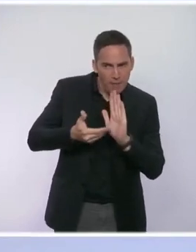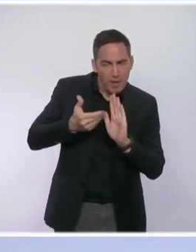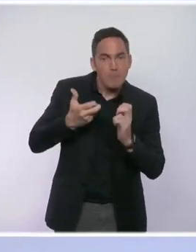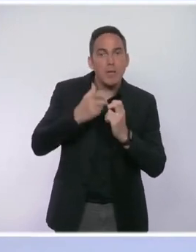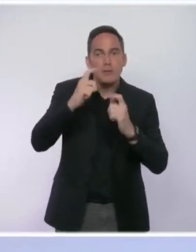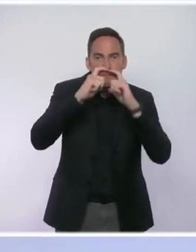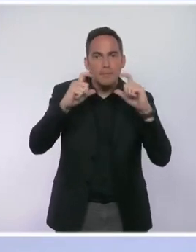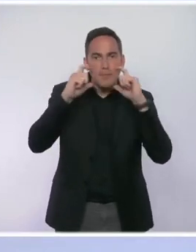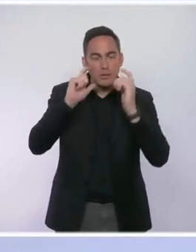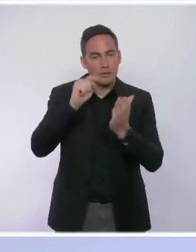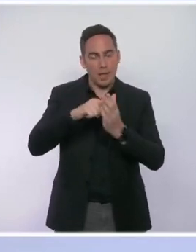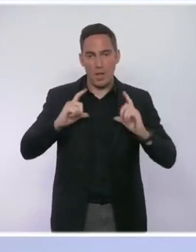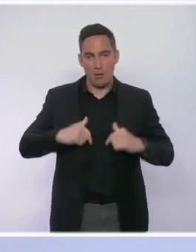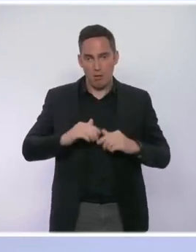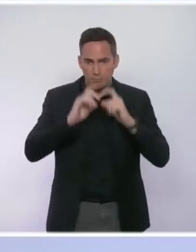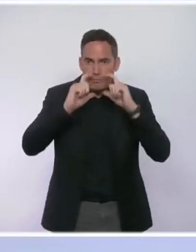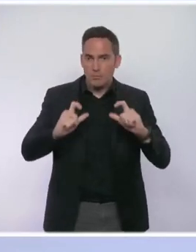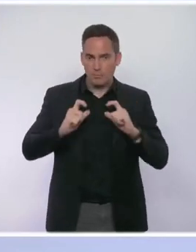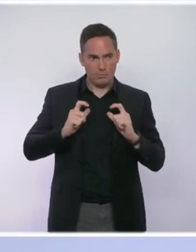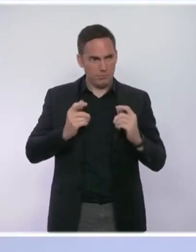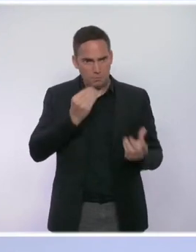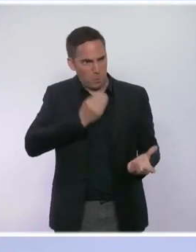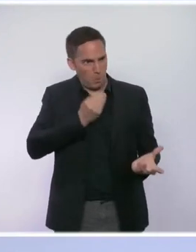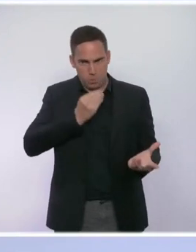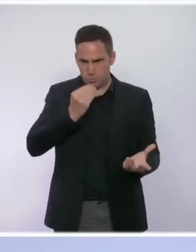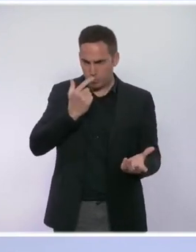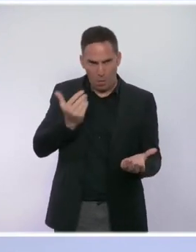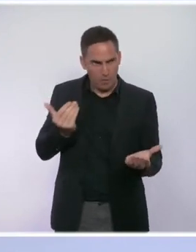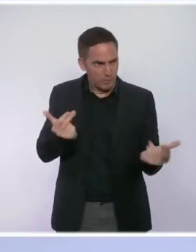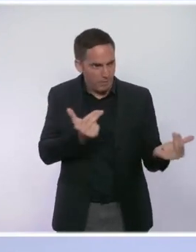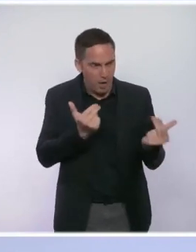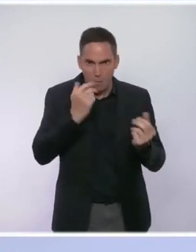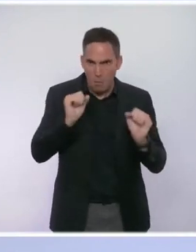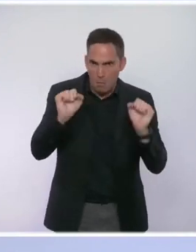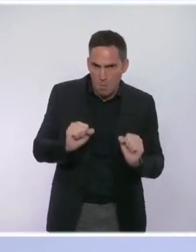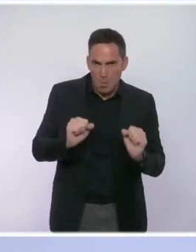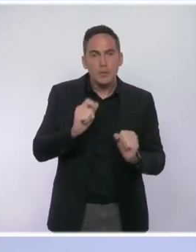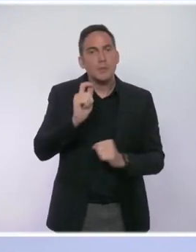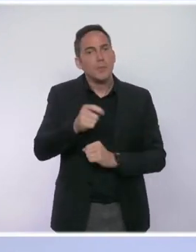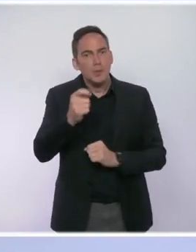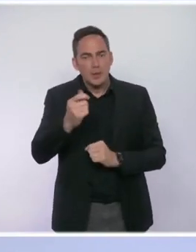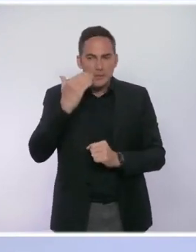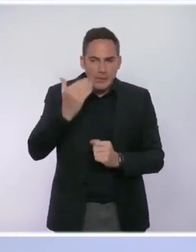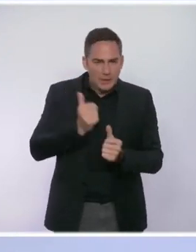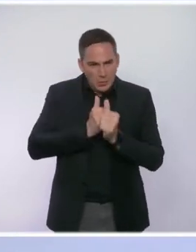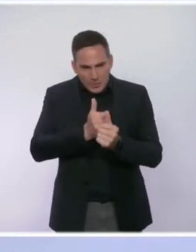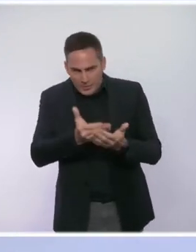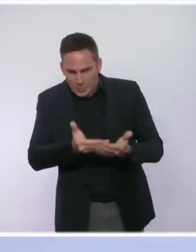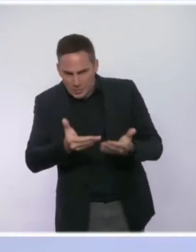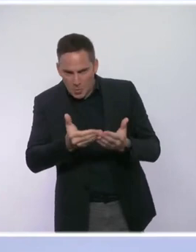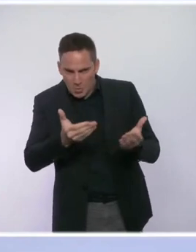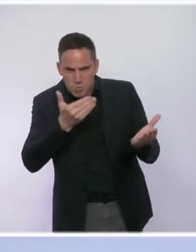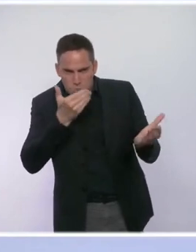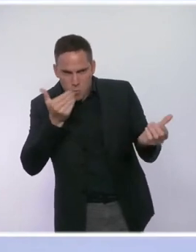masque à l'école, par exemple, nous le faisons sans attendre. Et évidemment, nous espérons que si la situation reste dans une dynamique d